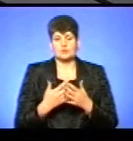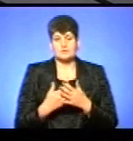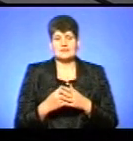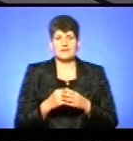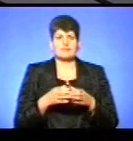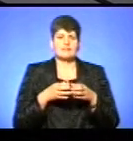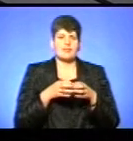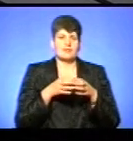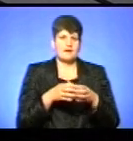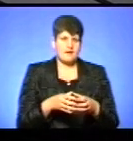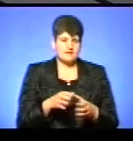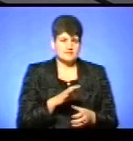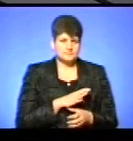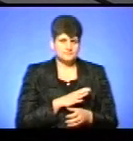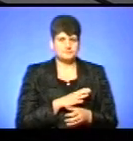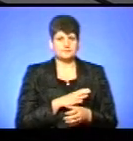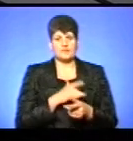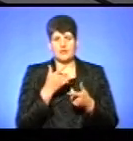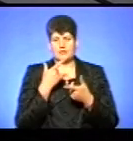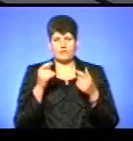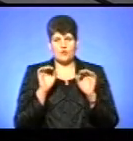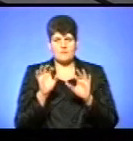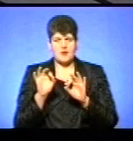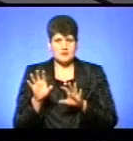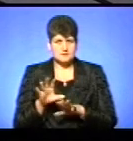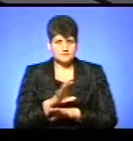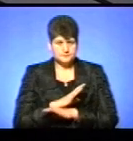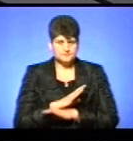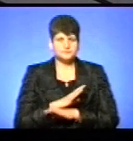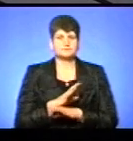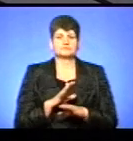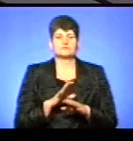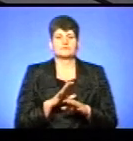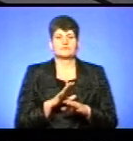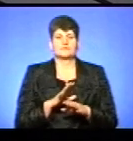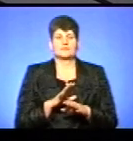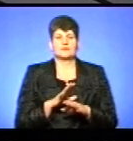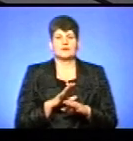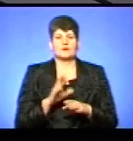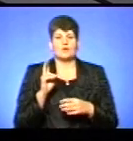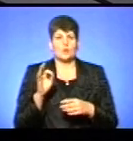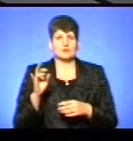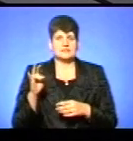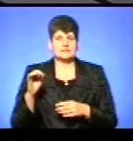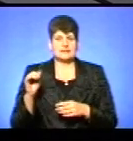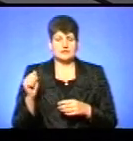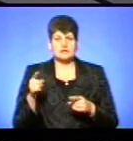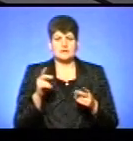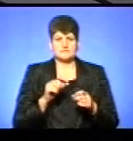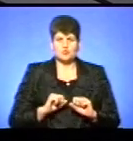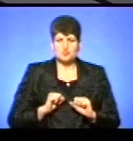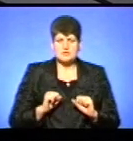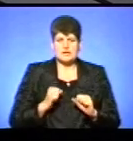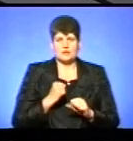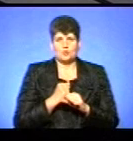делегації, і інформація, яка поступала з Константинополя, і ті зусилля,